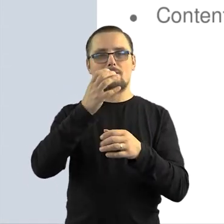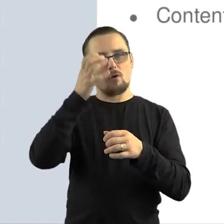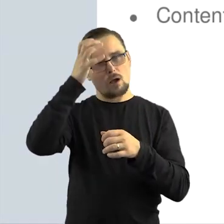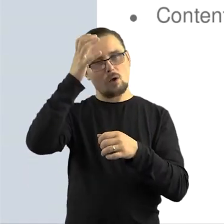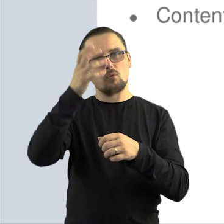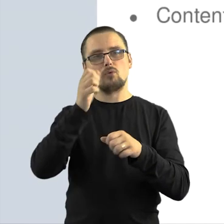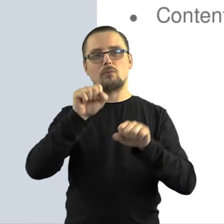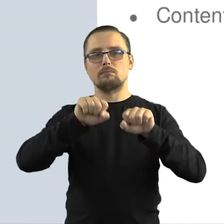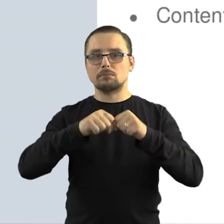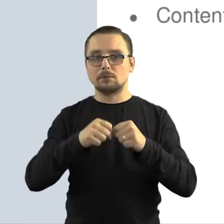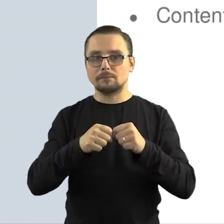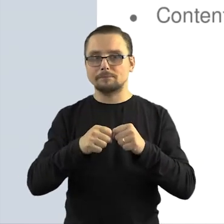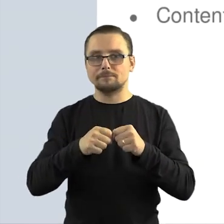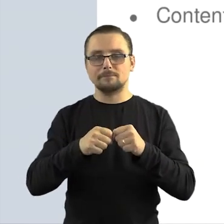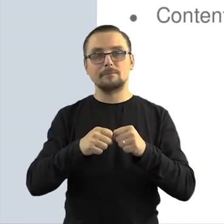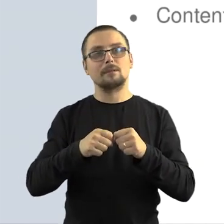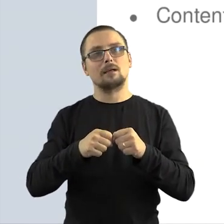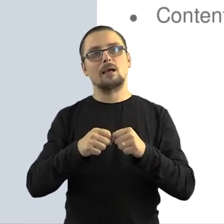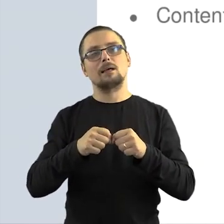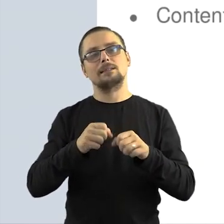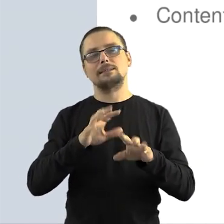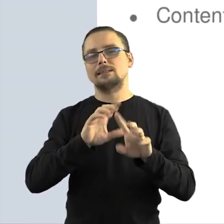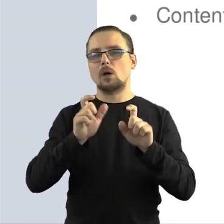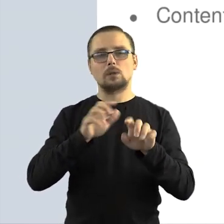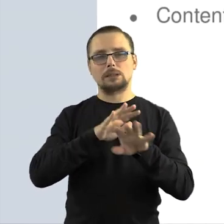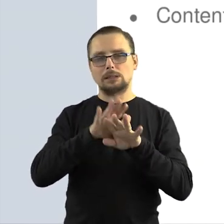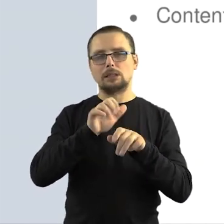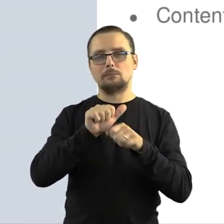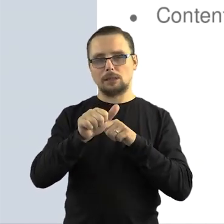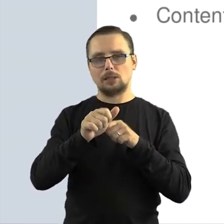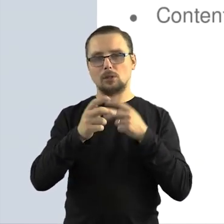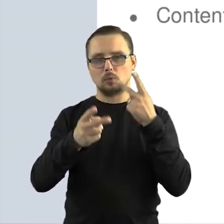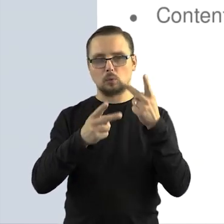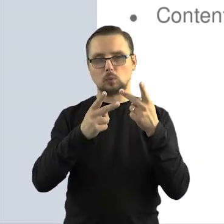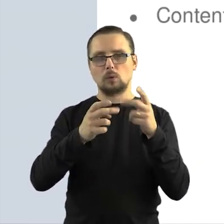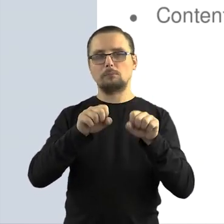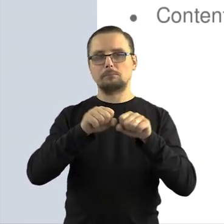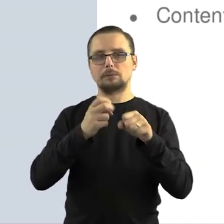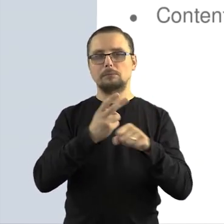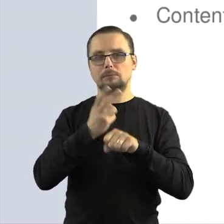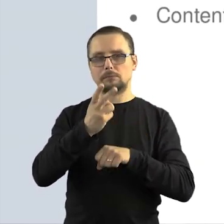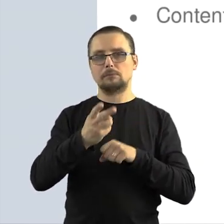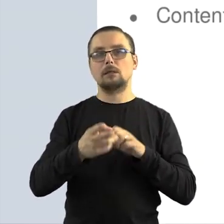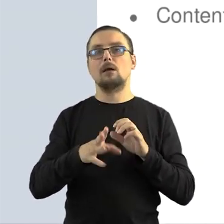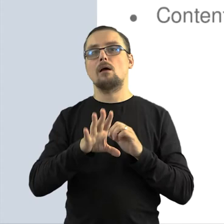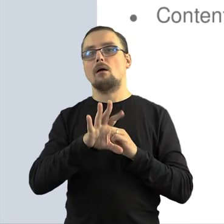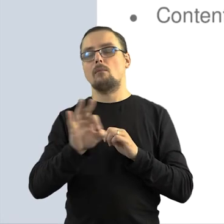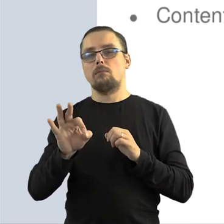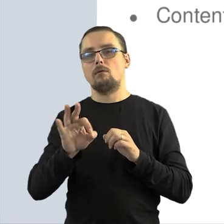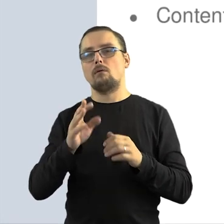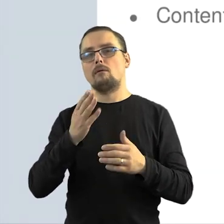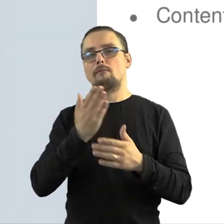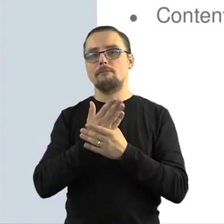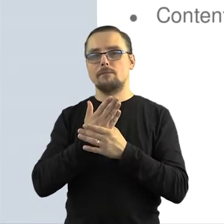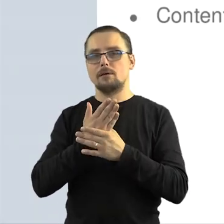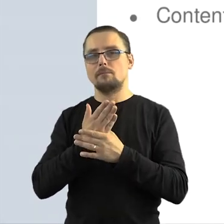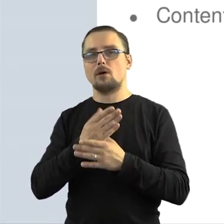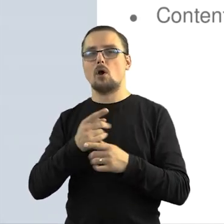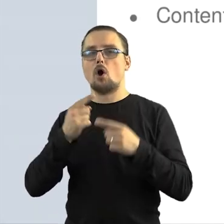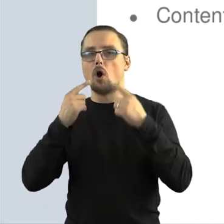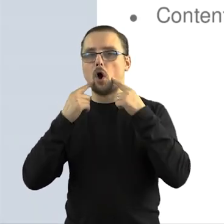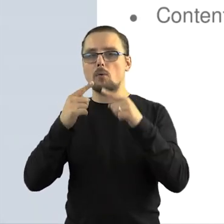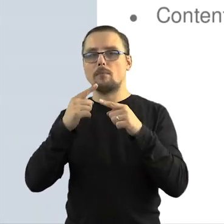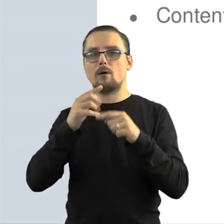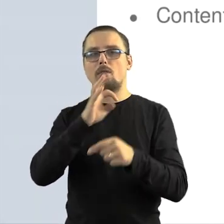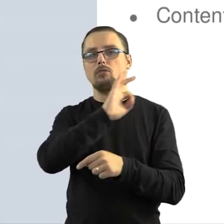mechanizmów wykrywania naruszeń prawa autorskiego, automatycznych. Wynika to z całego systemu prawa autorskiego i